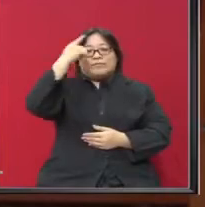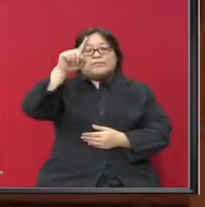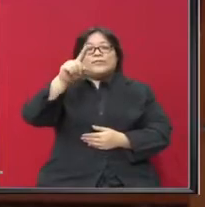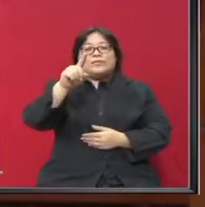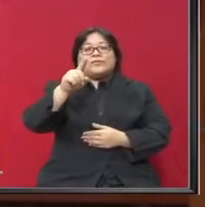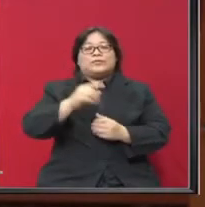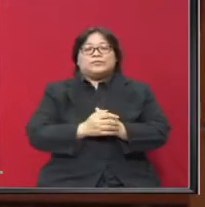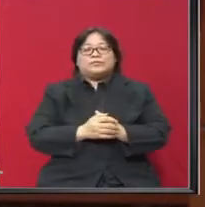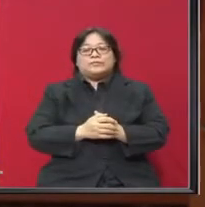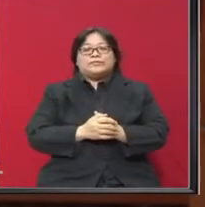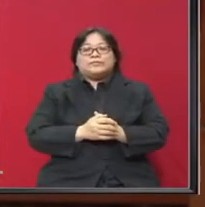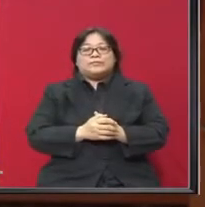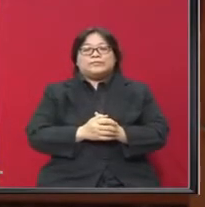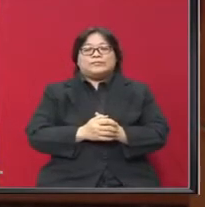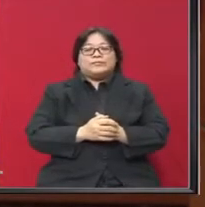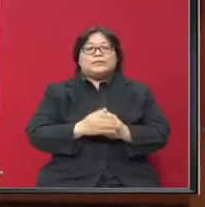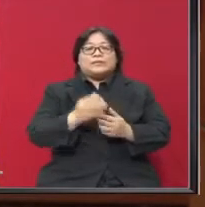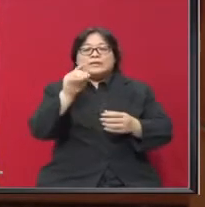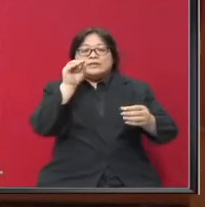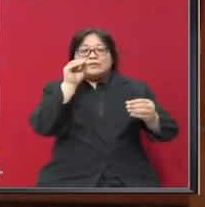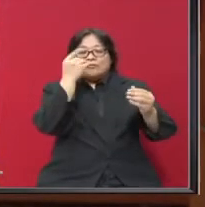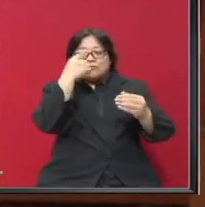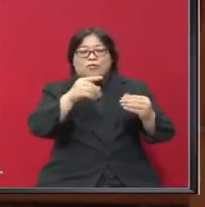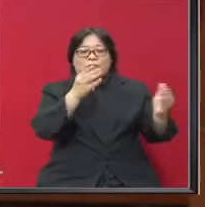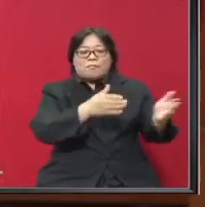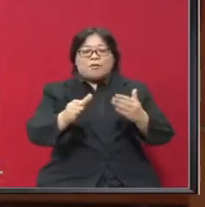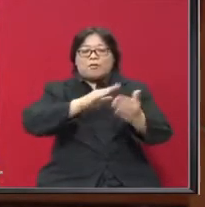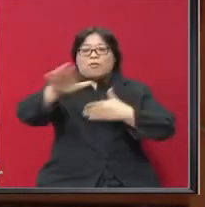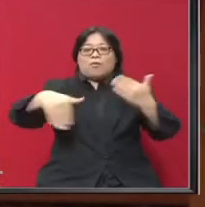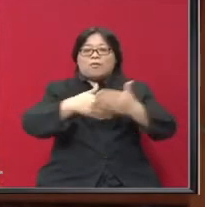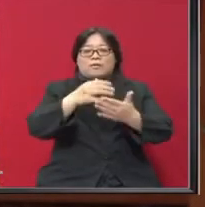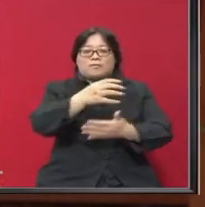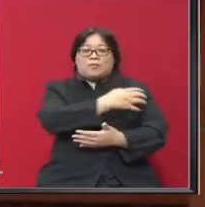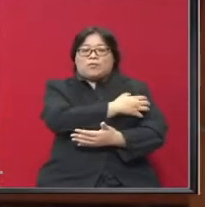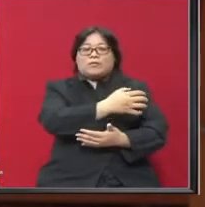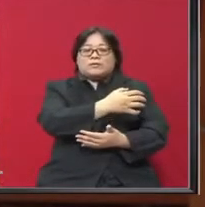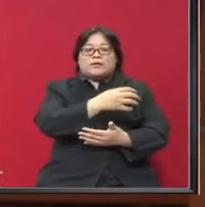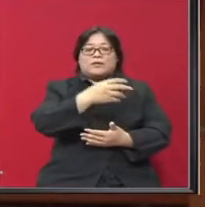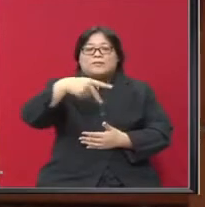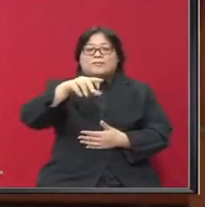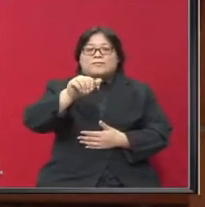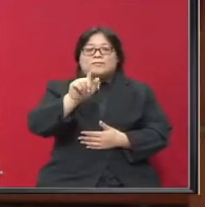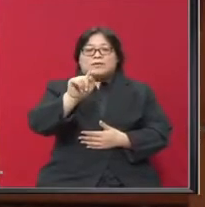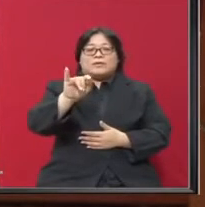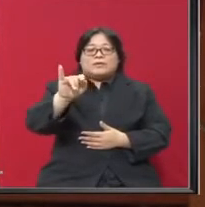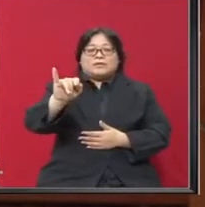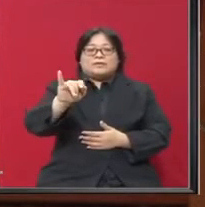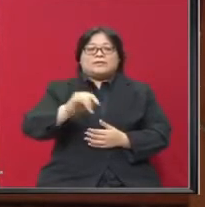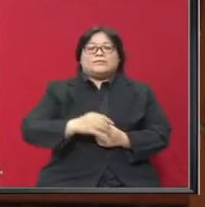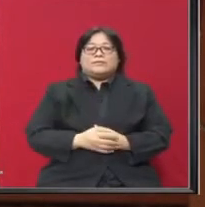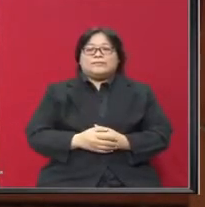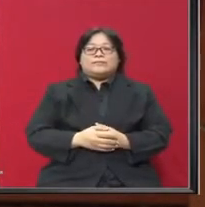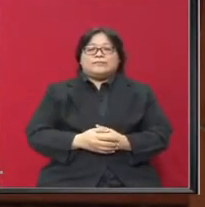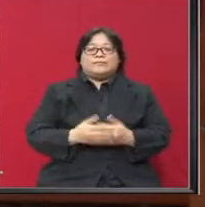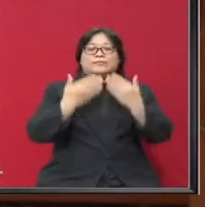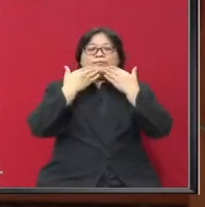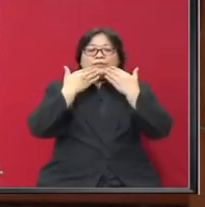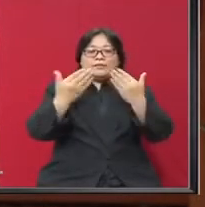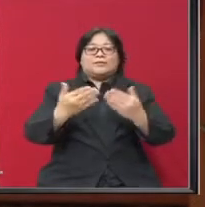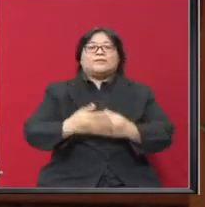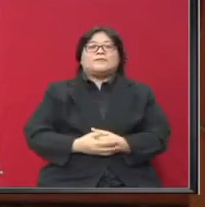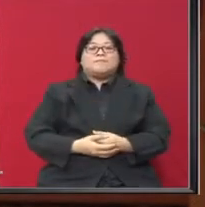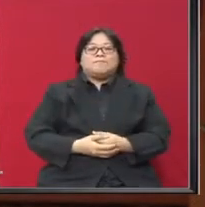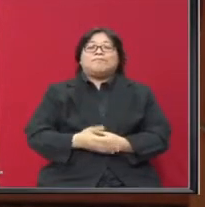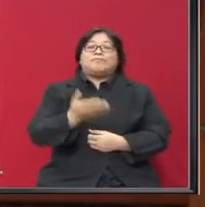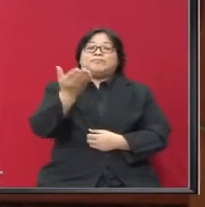mengisi sebahagian daripada strategi plan holistik penguatkuasaan Pendatan asing tapi izin ini Terima kasih